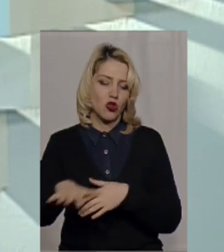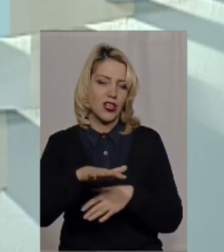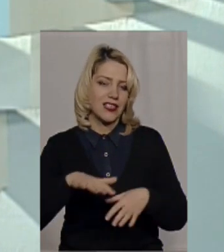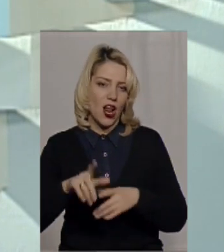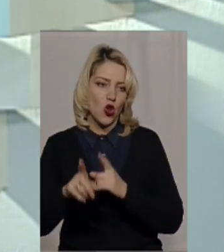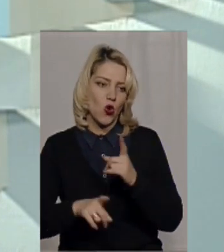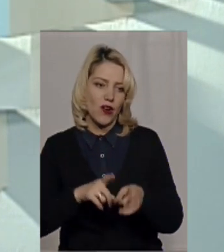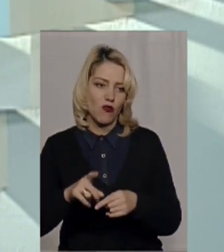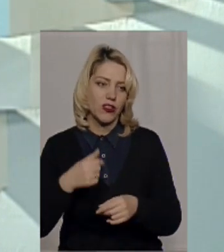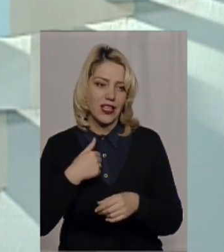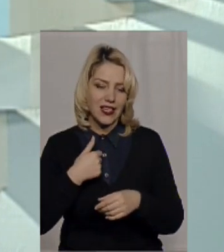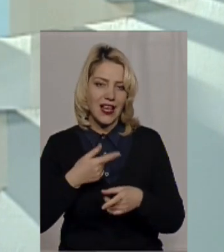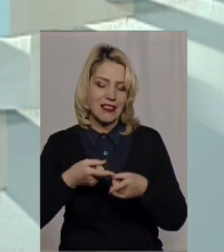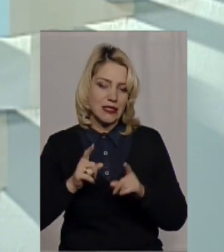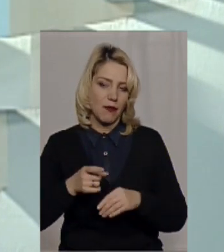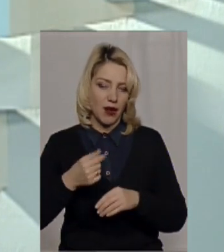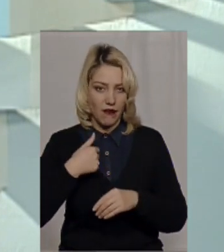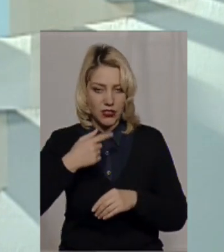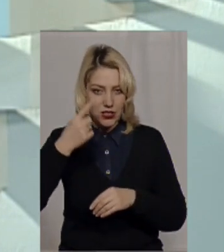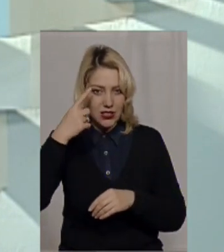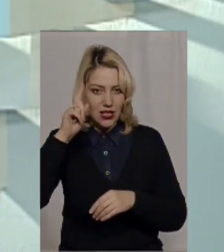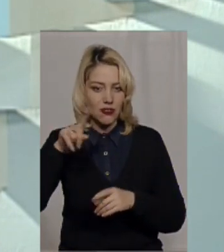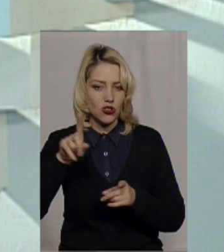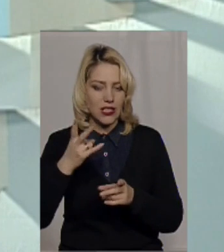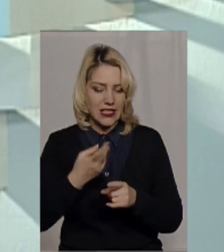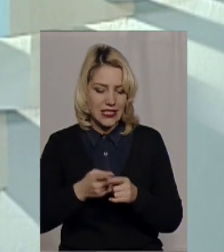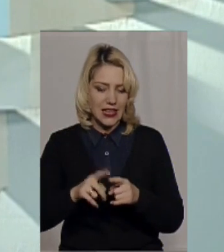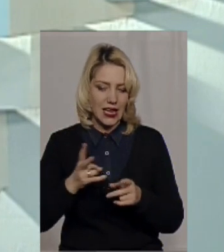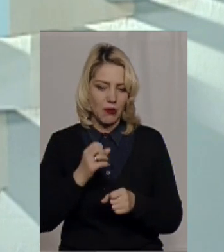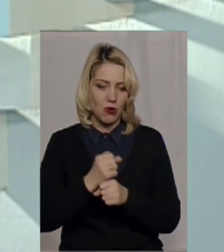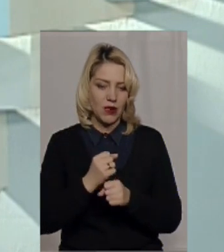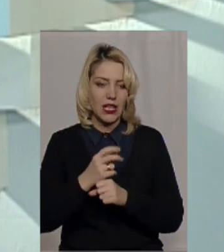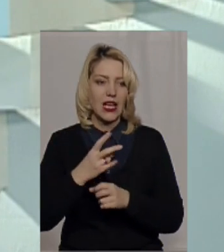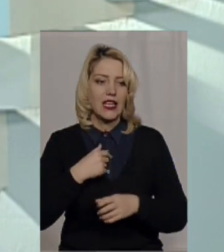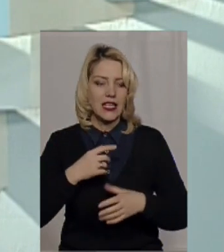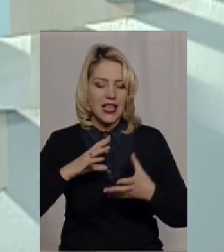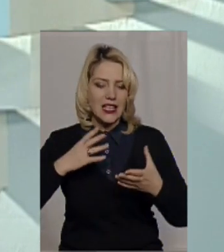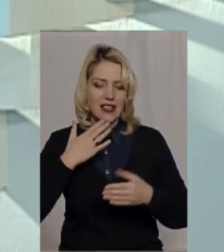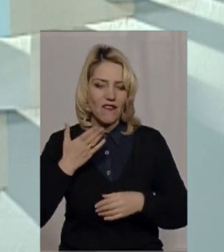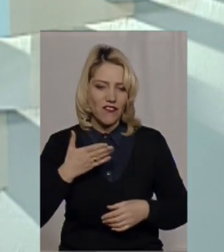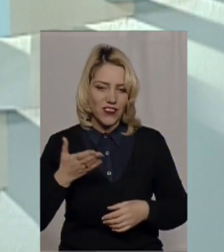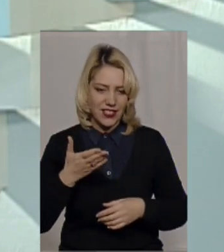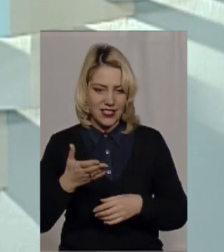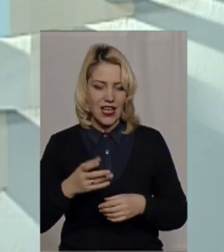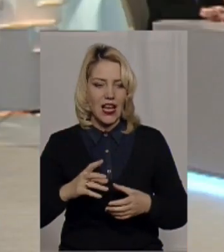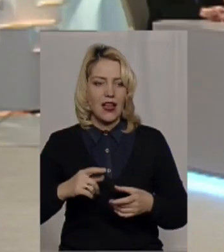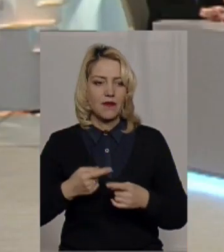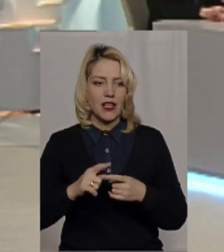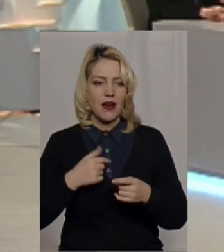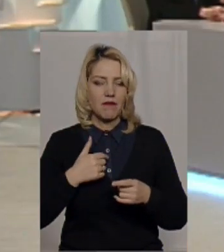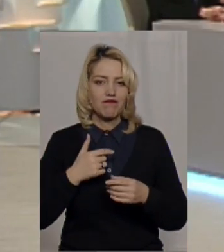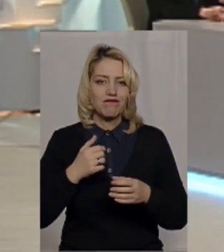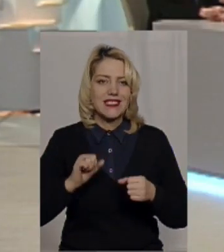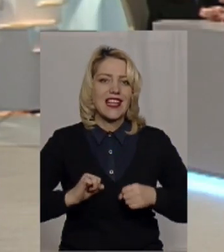я насправді сприймав, що це треба робити. Я навіть, вернувшись звідти на нараді в адміністрації, намагався всім пояснити, що таке адмінтерреформа в